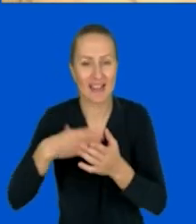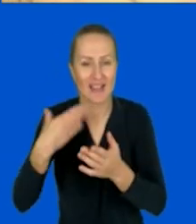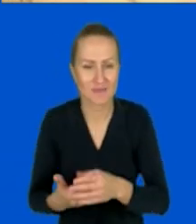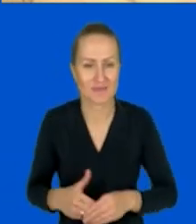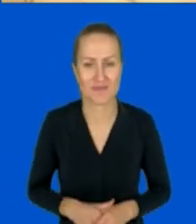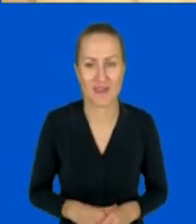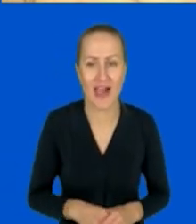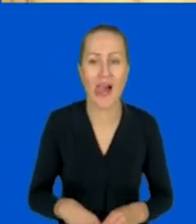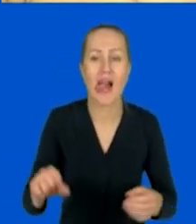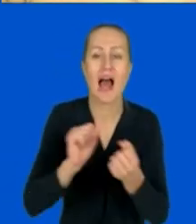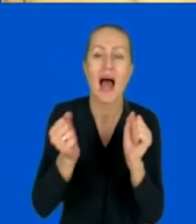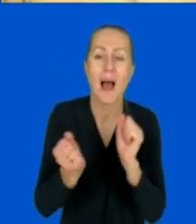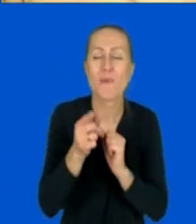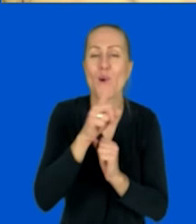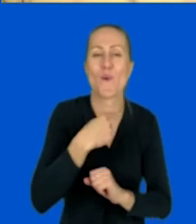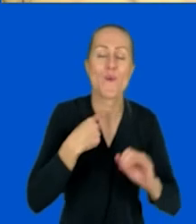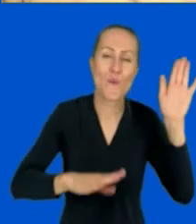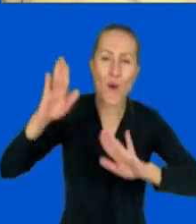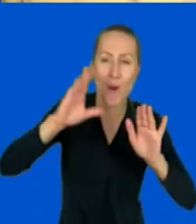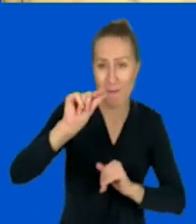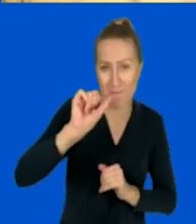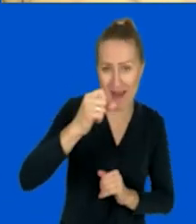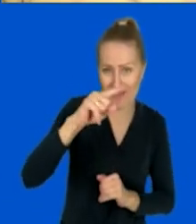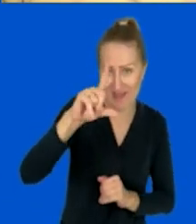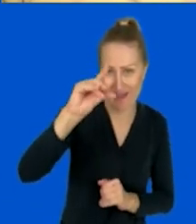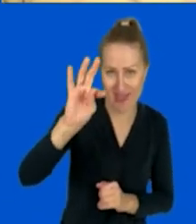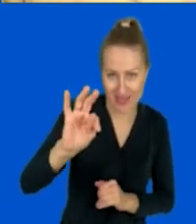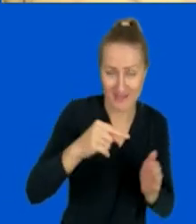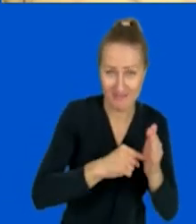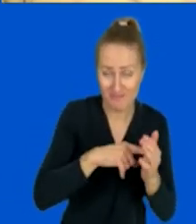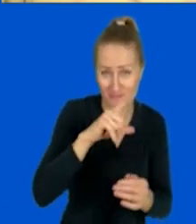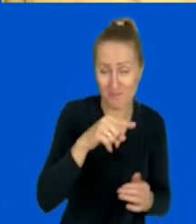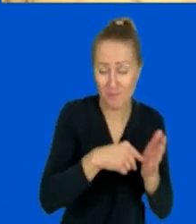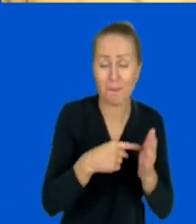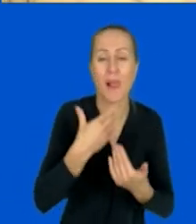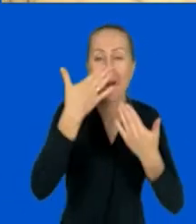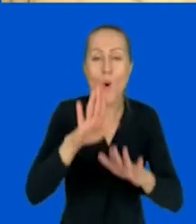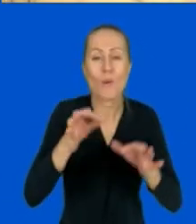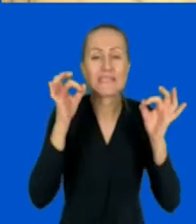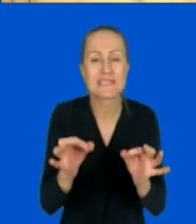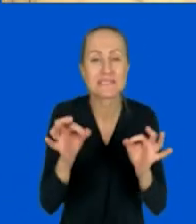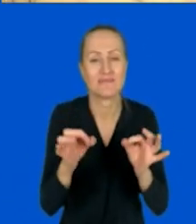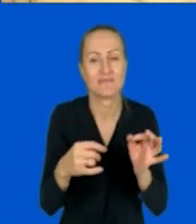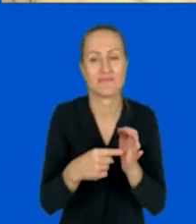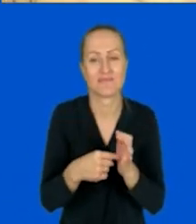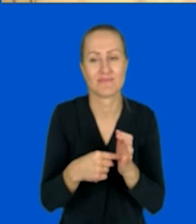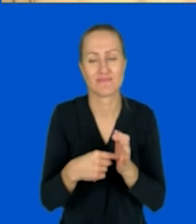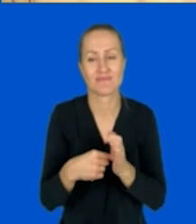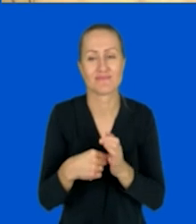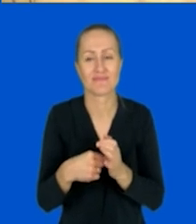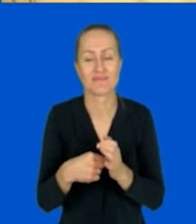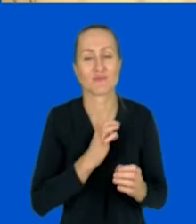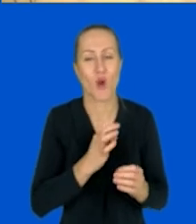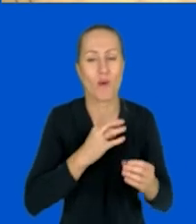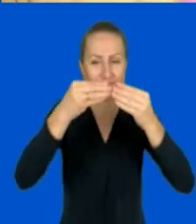na przykład czy do głosowania. Ja pokazuję Wam teraz na